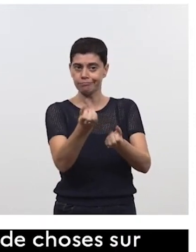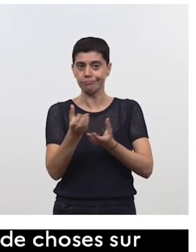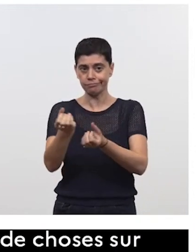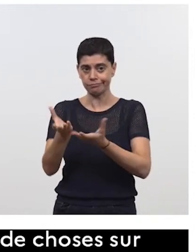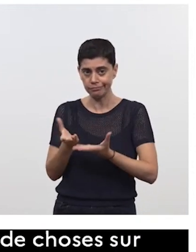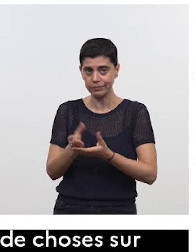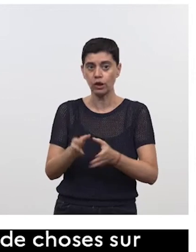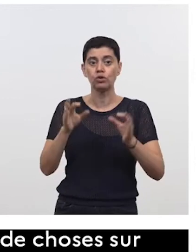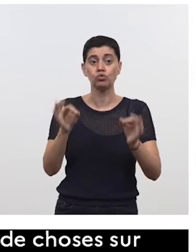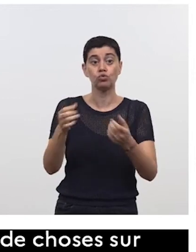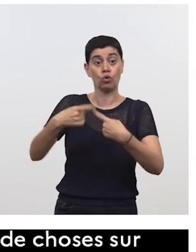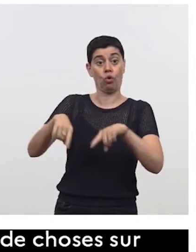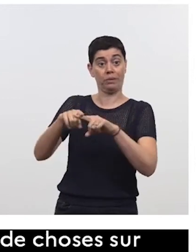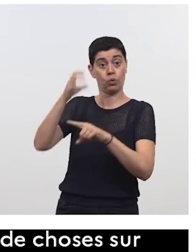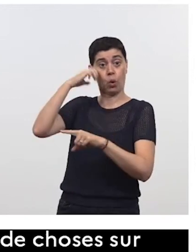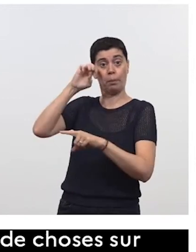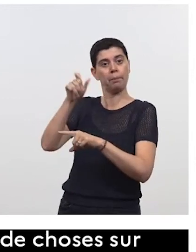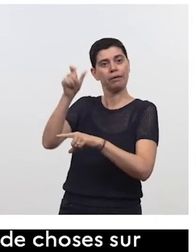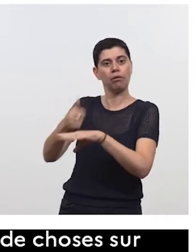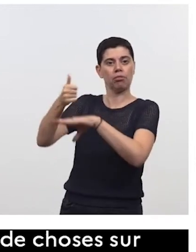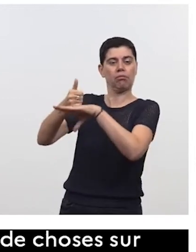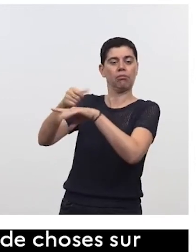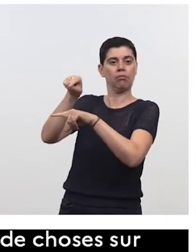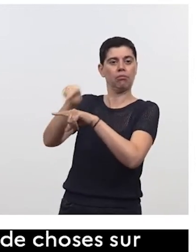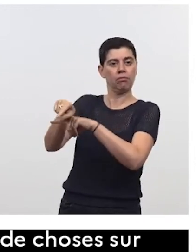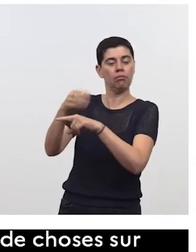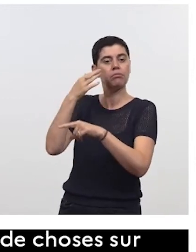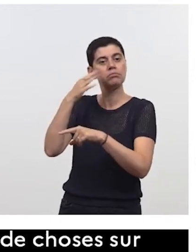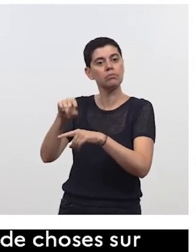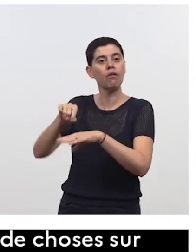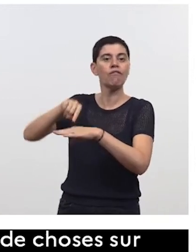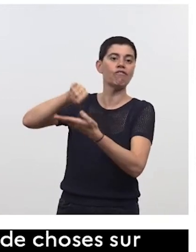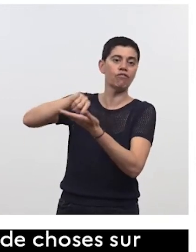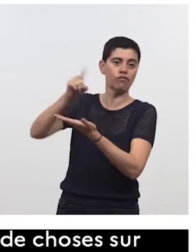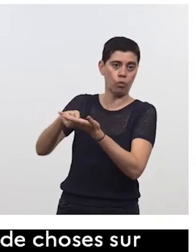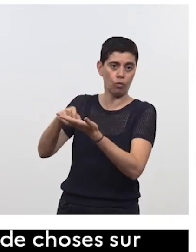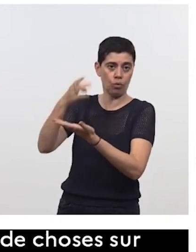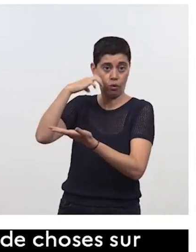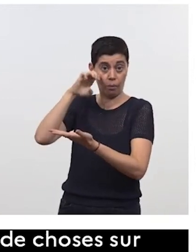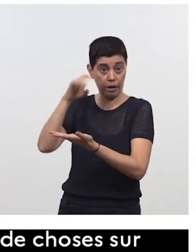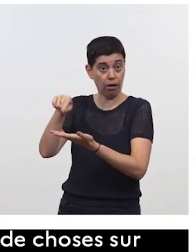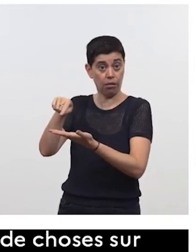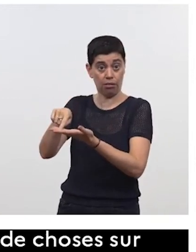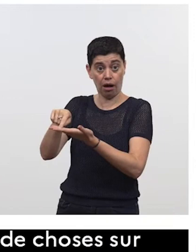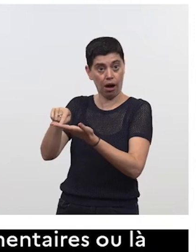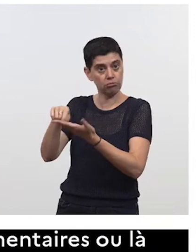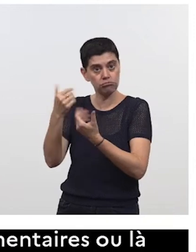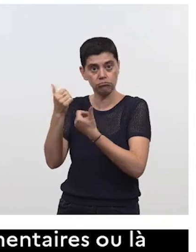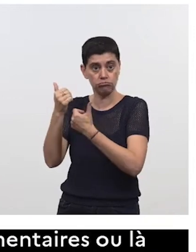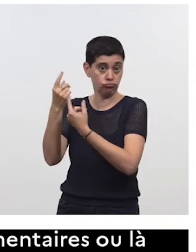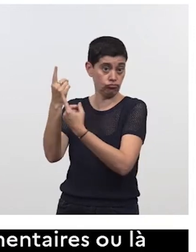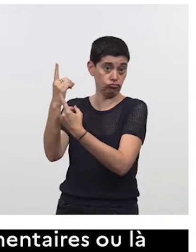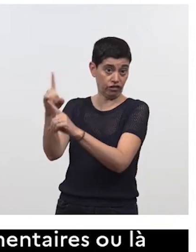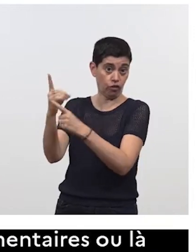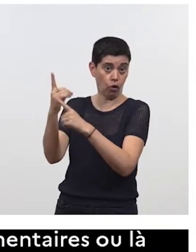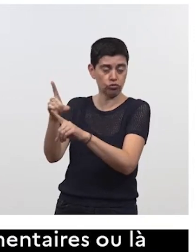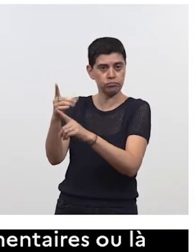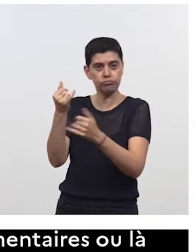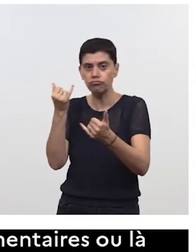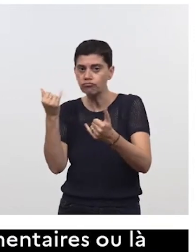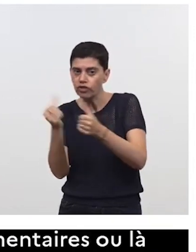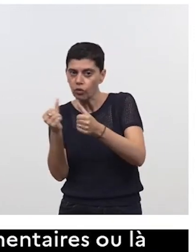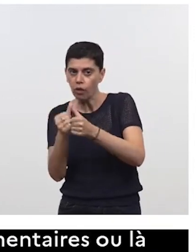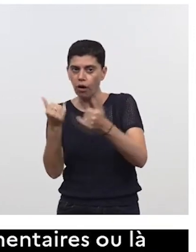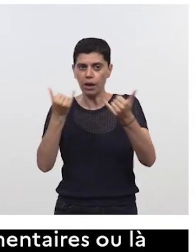la Commission européenne, avec le FED, le Fonds européen de défense, sont dans leur rôle à imaginer régulièrement des appels à